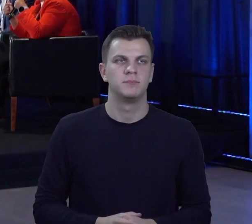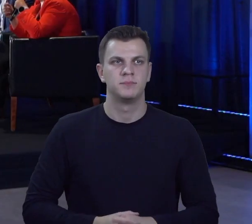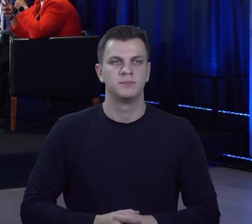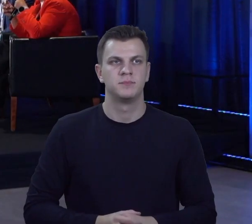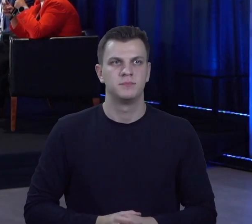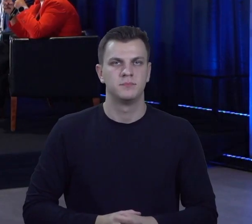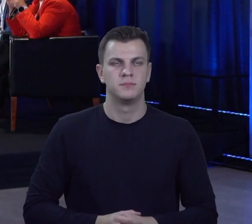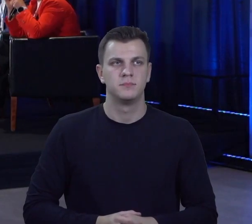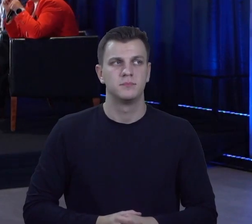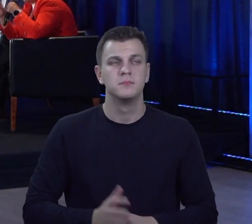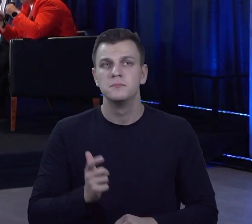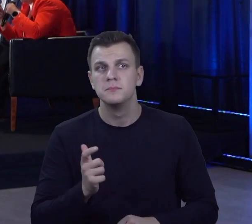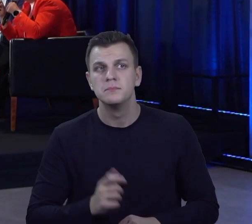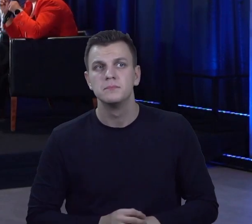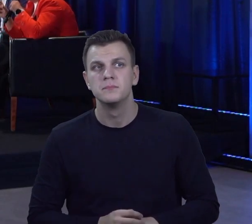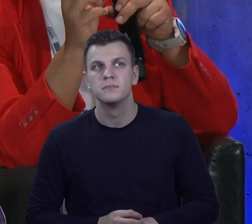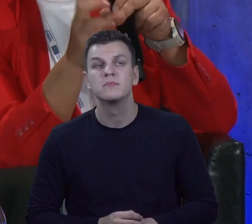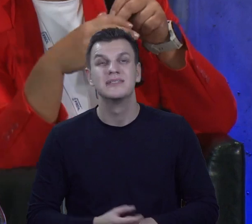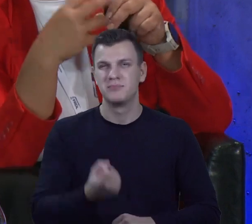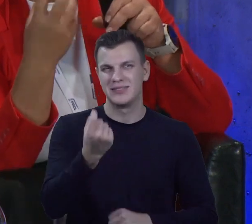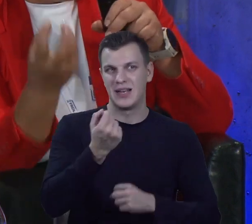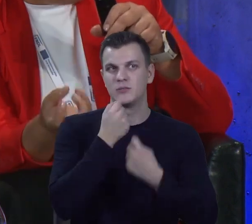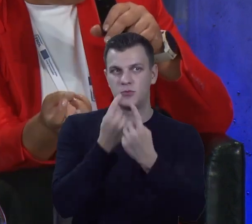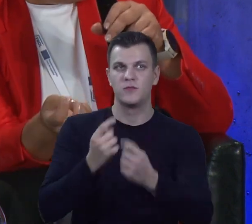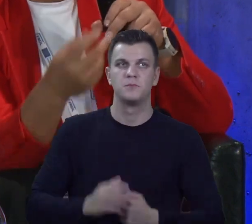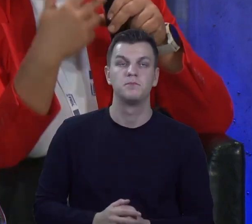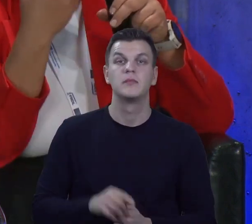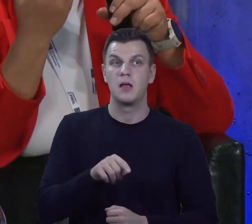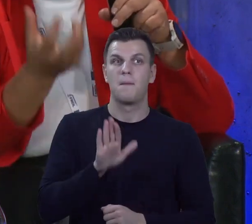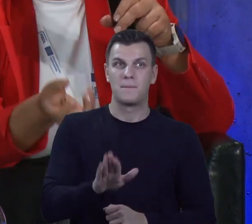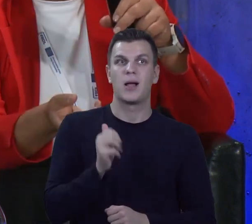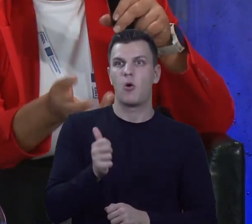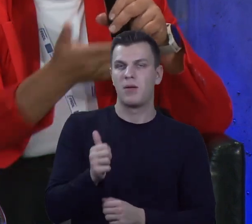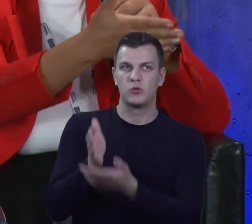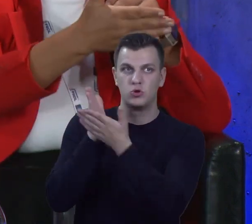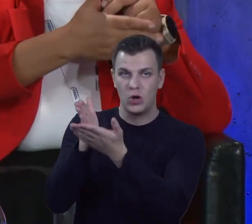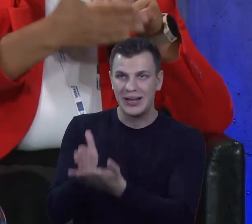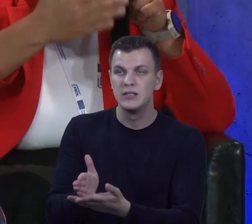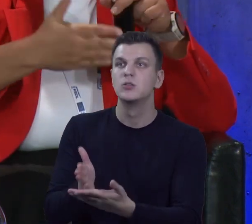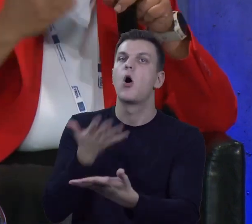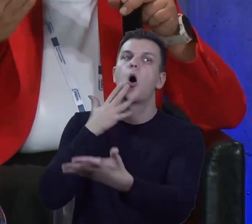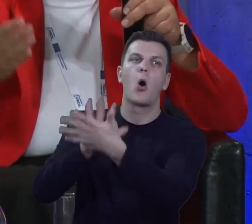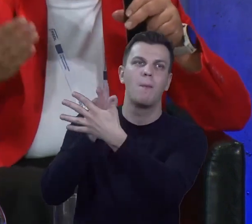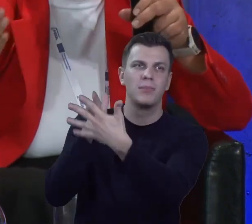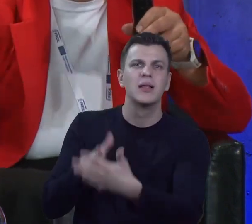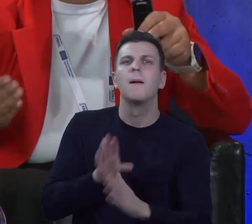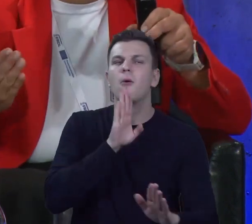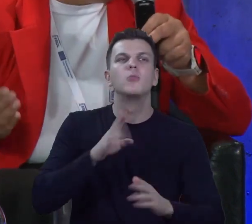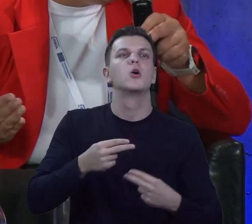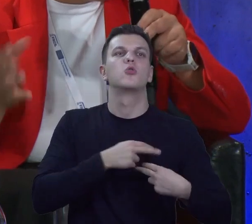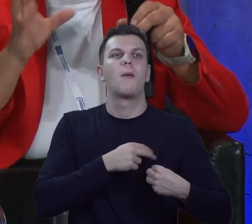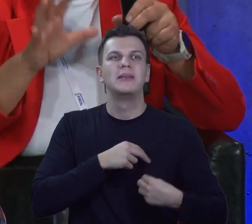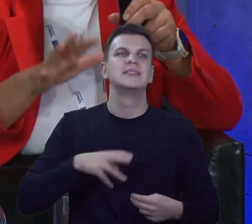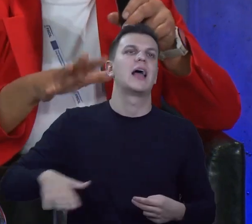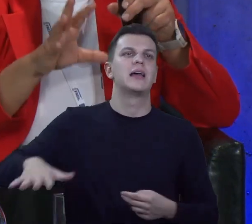Proszę. No to już powiem. Ma kompetencje doradcze, opiniujące, tak jak na przykład Komisja Regionów w Unii